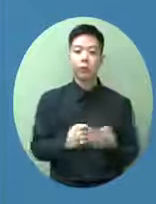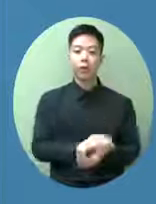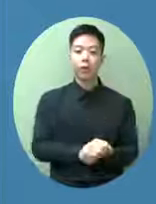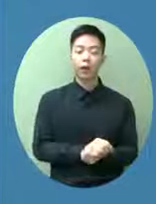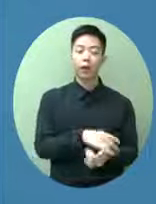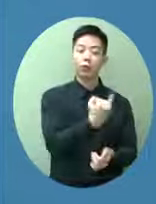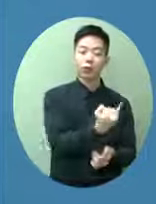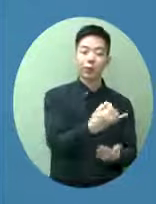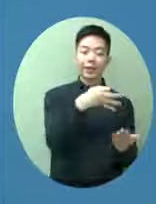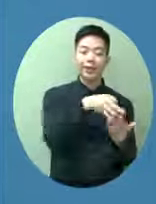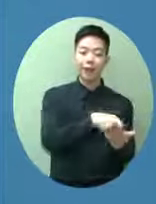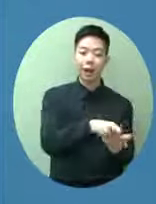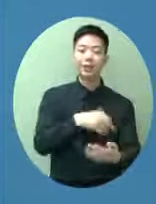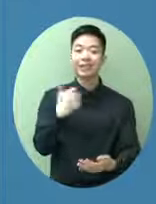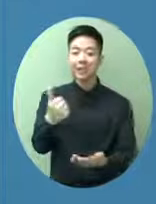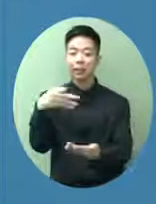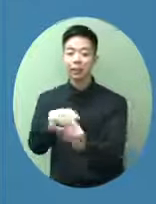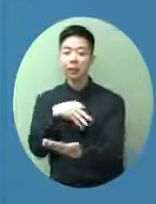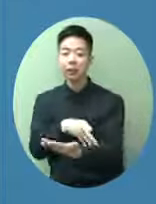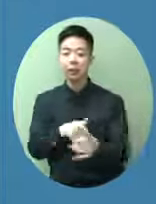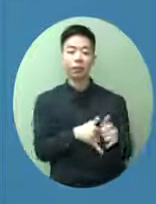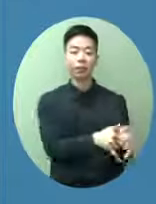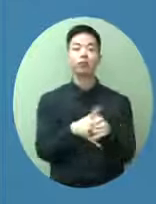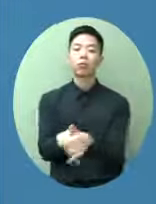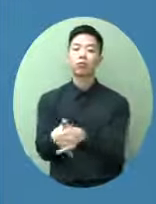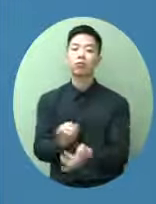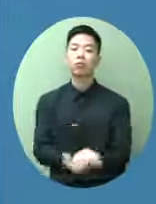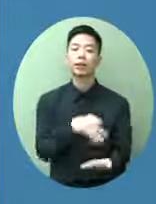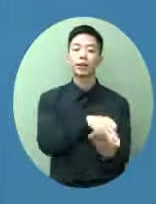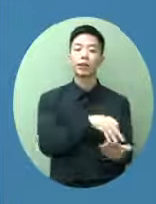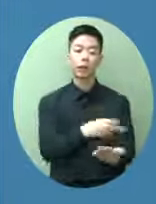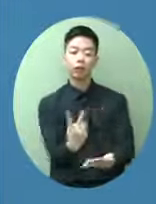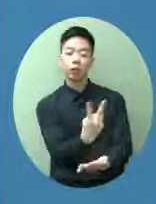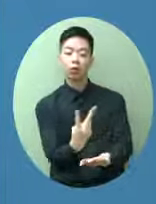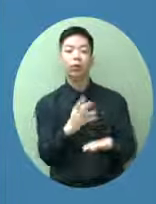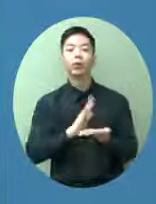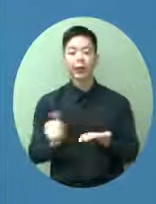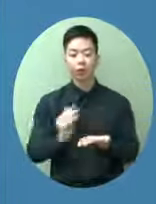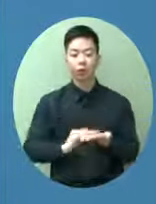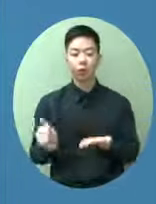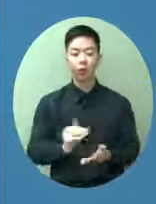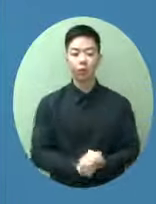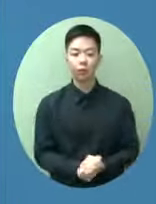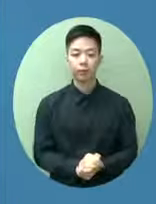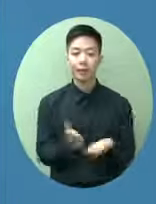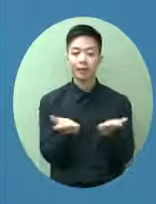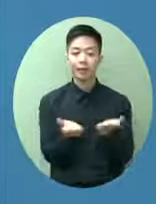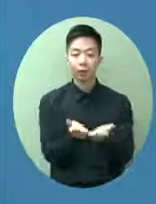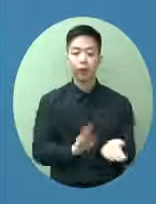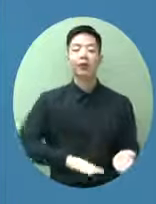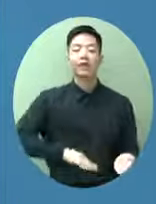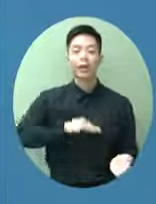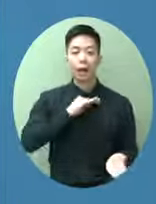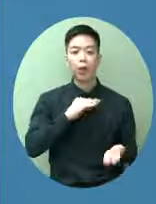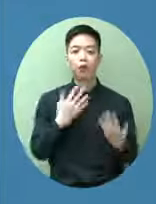單來做這兩個清單都是很清楚的我們一定是掌握了證據才在